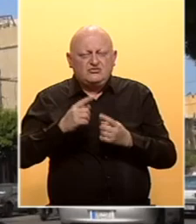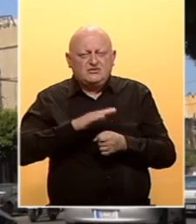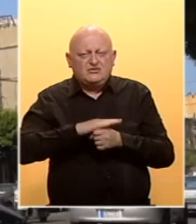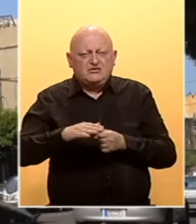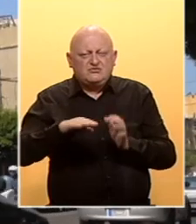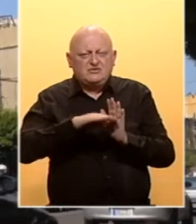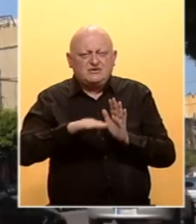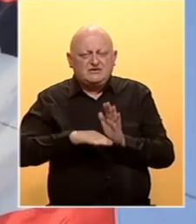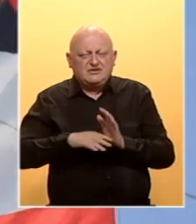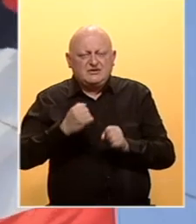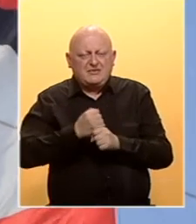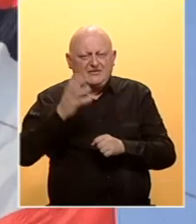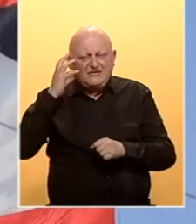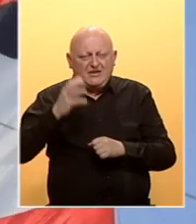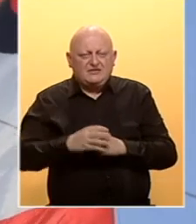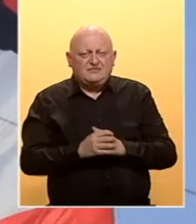zadatak formiranja vlade.